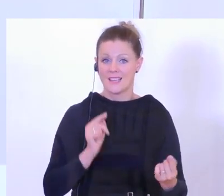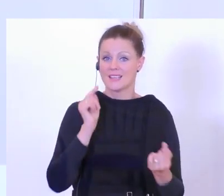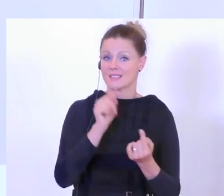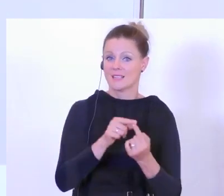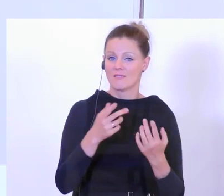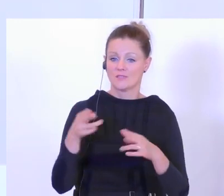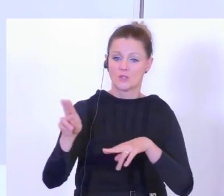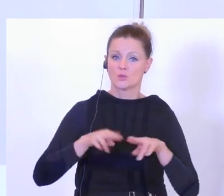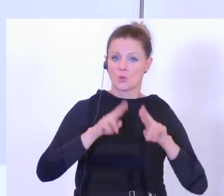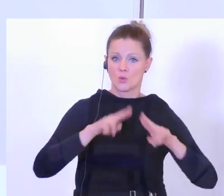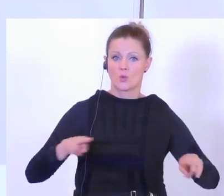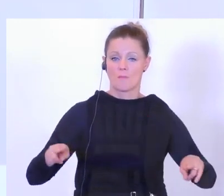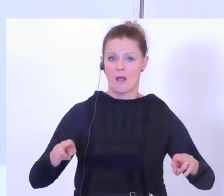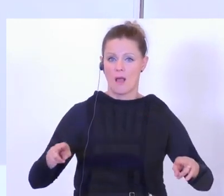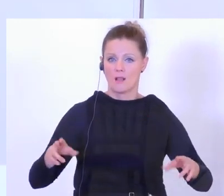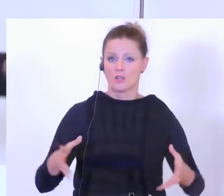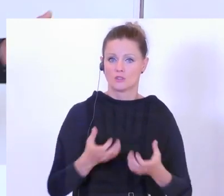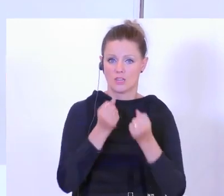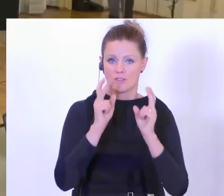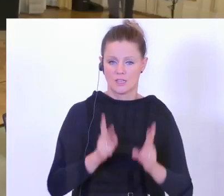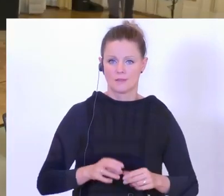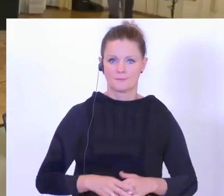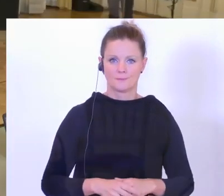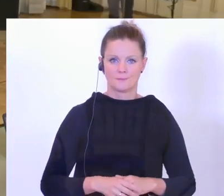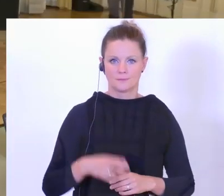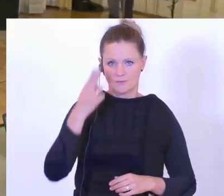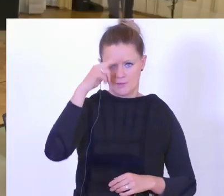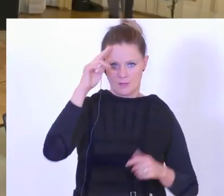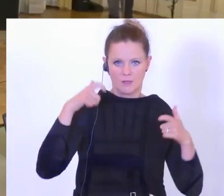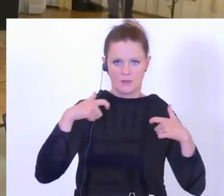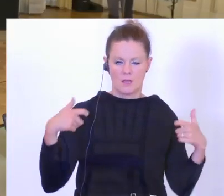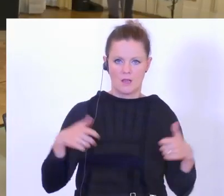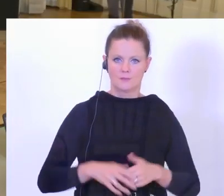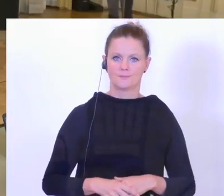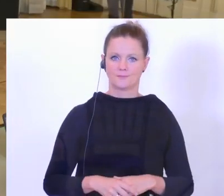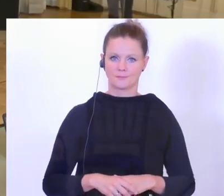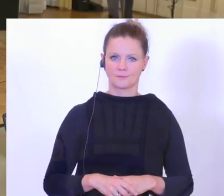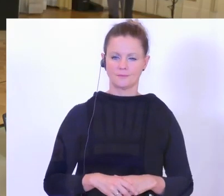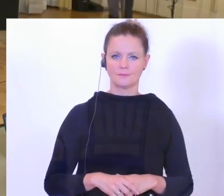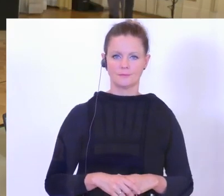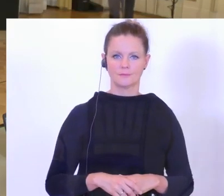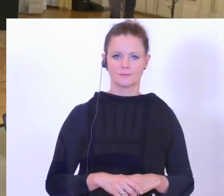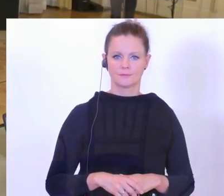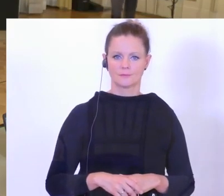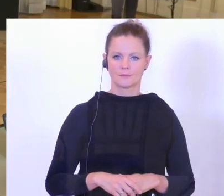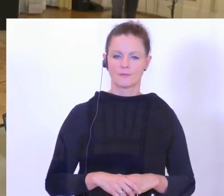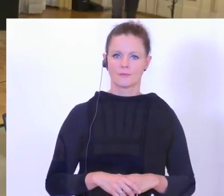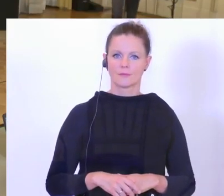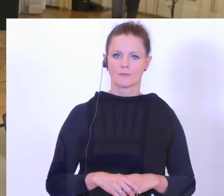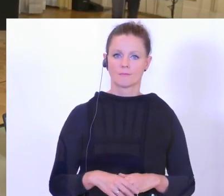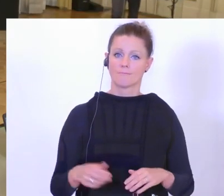die Normalität gemeinsam wieder erreichen zu können. Herr General. Danke Herr Bundesminister, als Polizist und jetzt Leiter des Einsatzstabes Corona